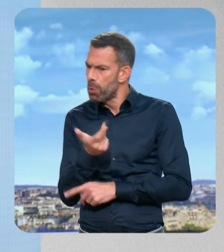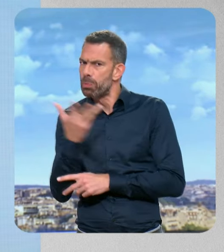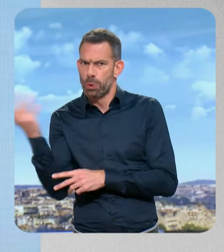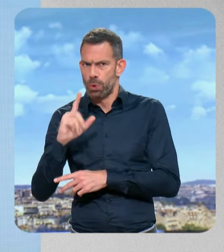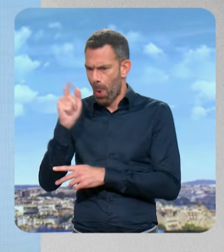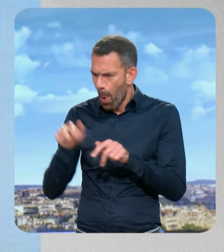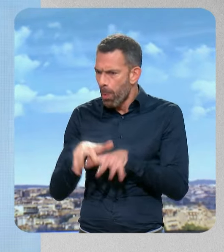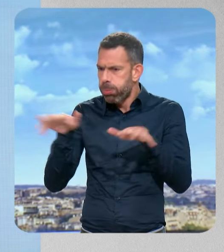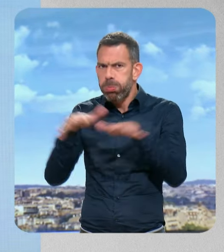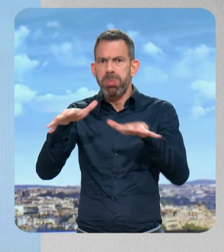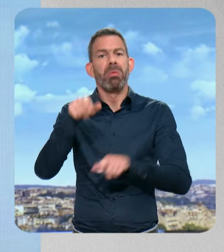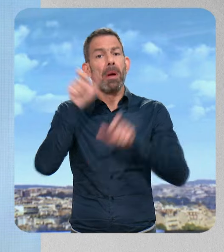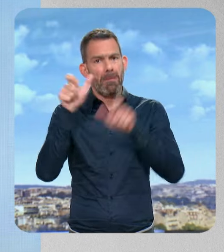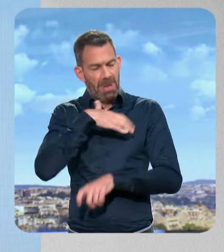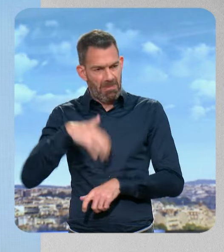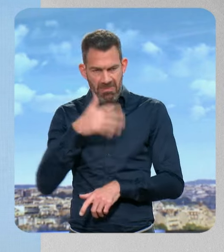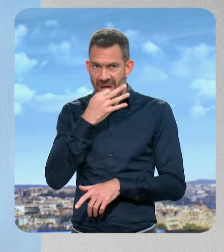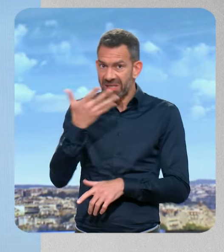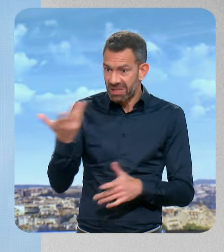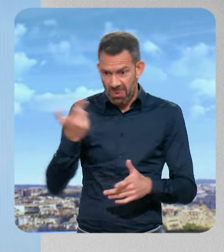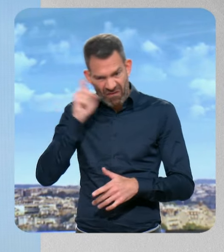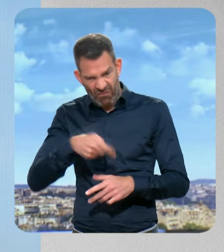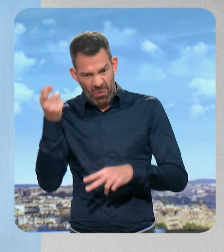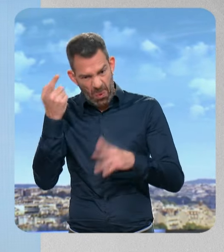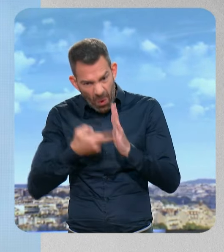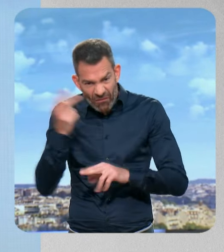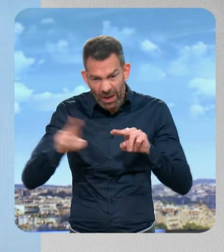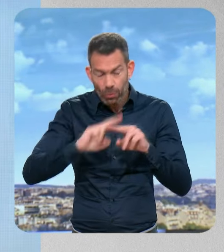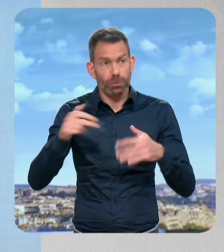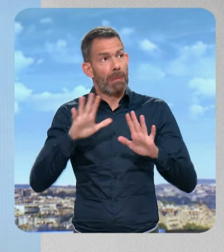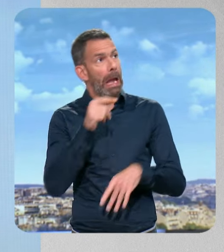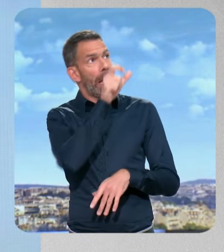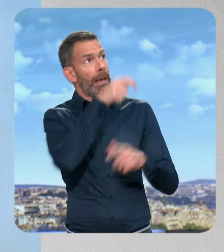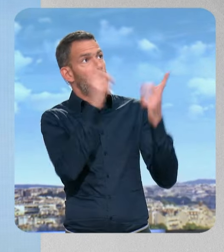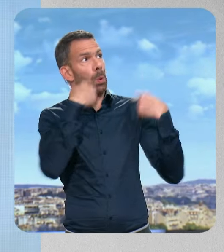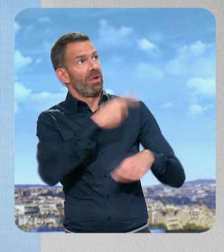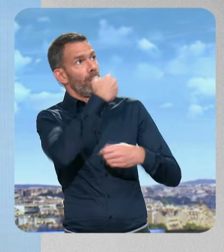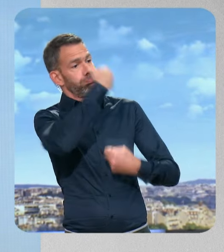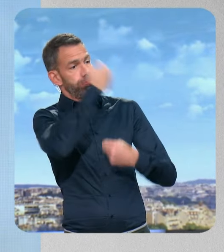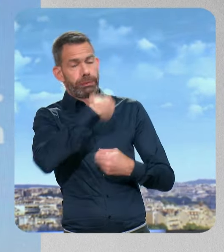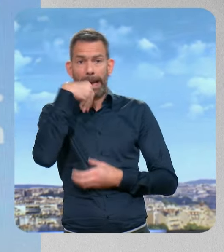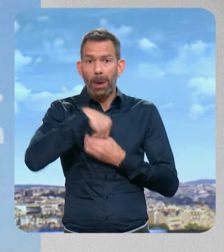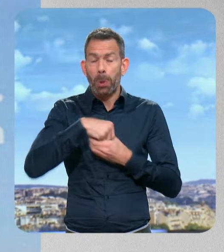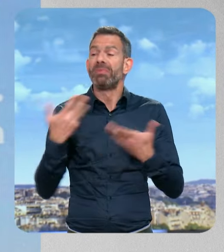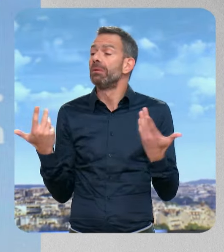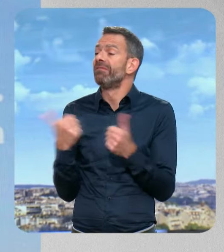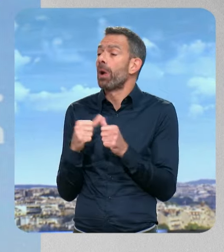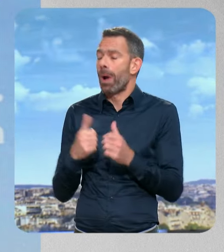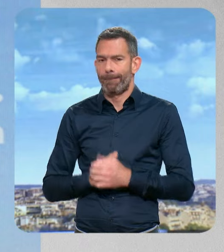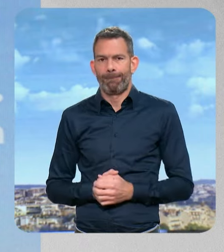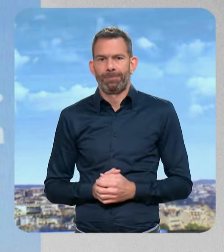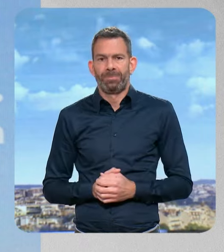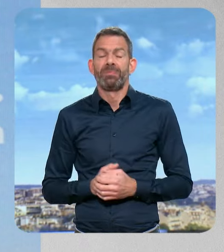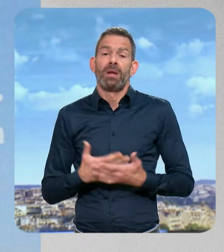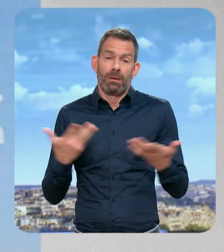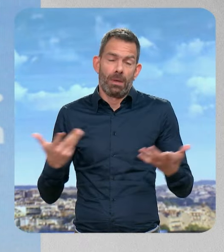terrain disent « on va devoir reconstruire » et en même temps, l'État nous demande de faire des économies. Est-ce qu'il un geste qui sera fait pour ces communes ? – D'abord, je voudrais émettre